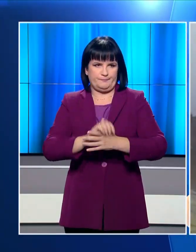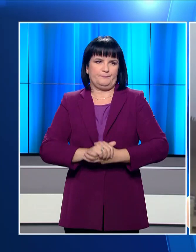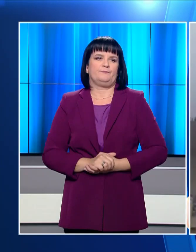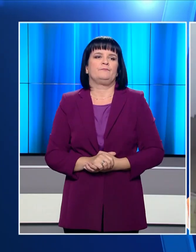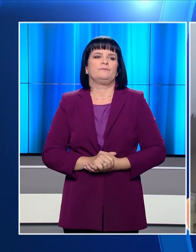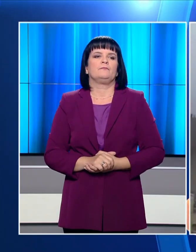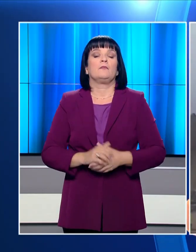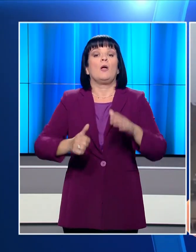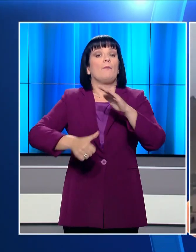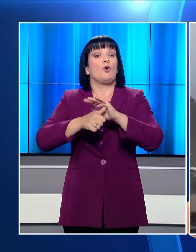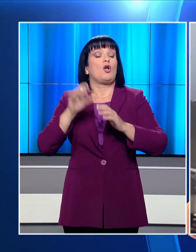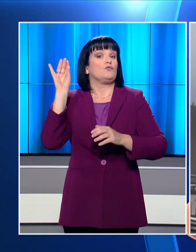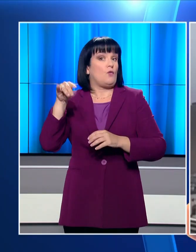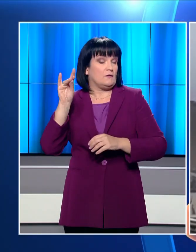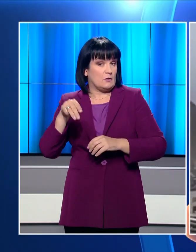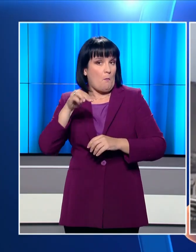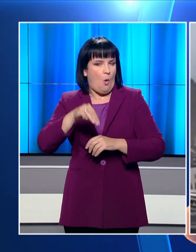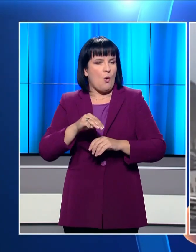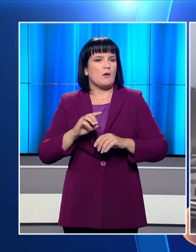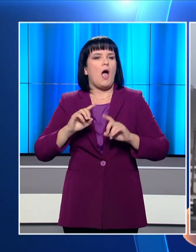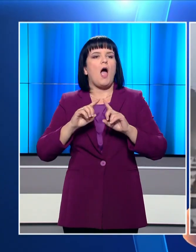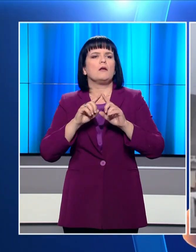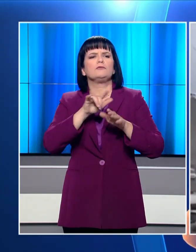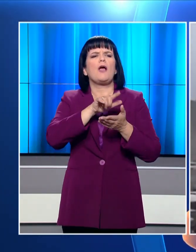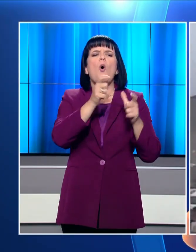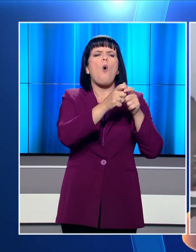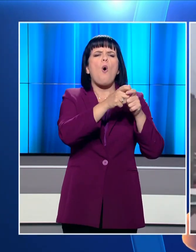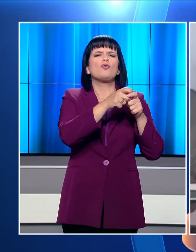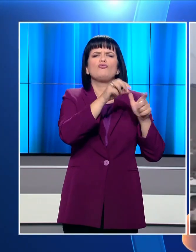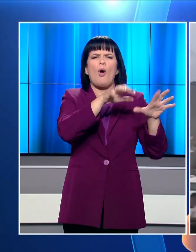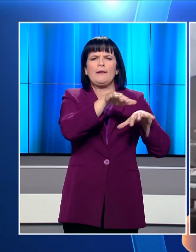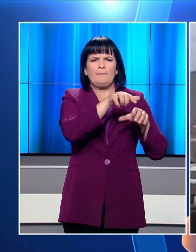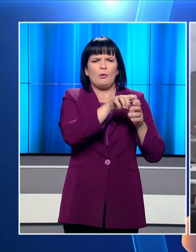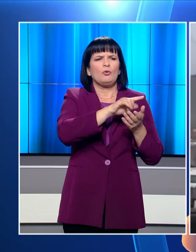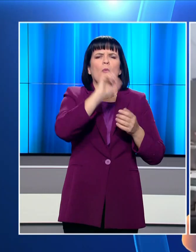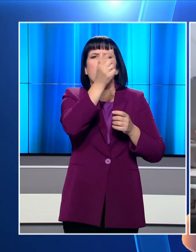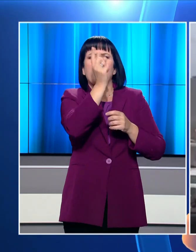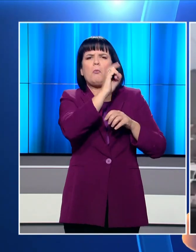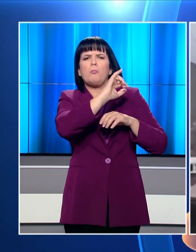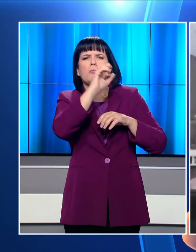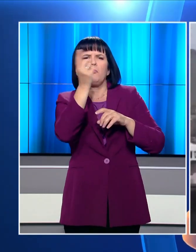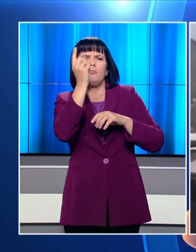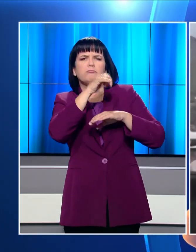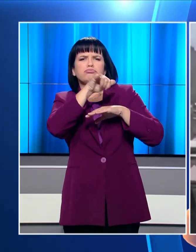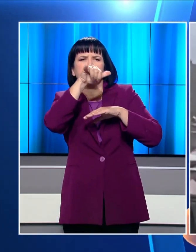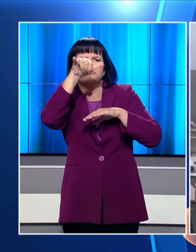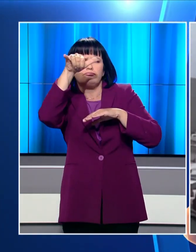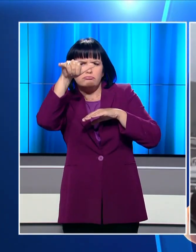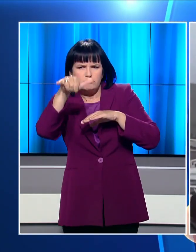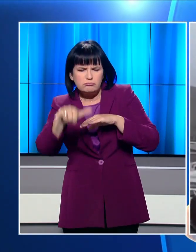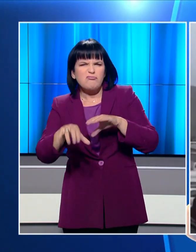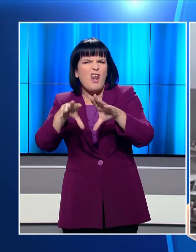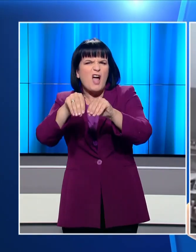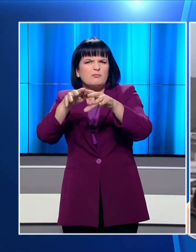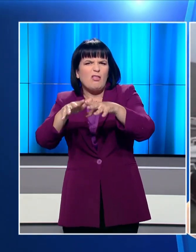Ενώ ο πρόεδρος της Βολιβίας Σεύο Μοράλες ετοιμάζεται να αποχωρήσει από ένα χωριό των Άνδεων. Ξαφνικά το ελικόπτερο που τον μεταφέρει προσγειώνεται σε